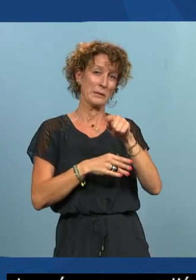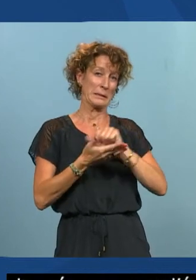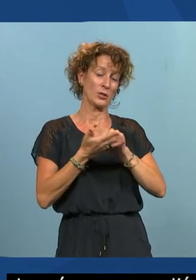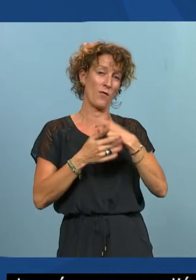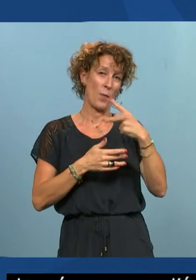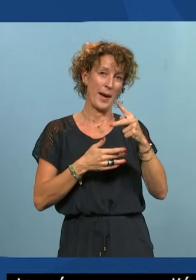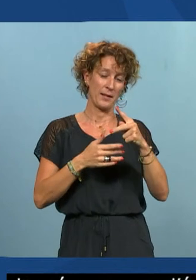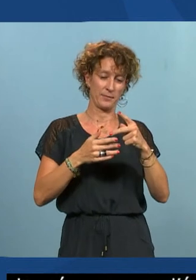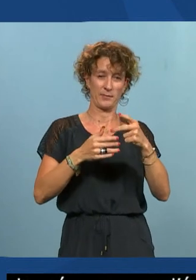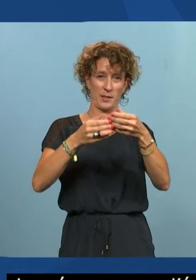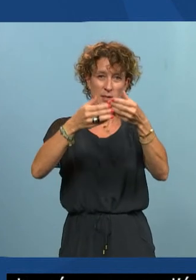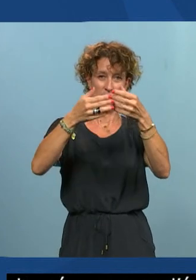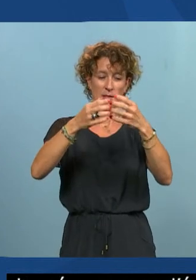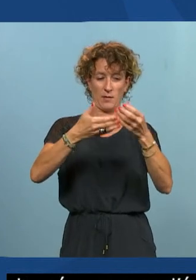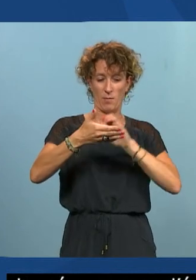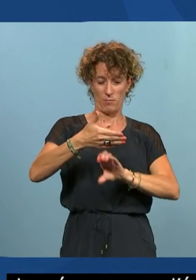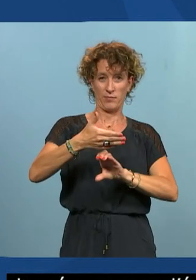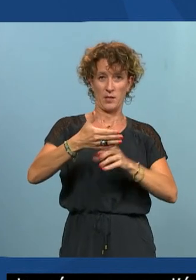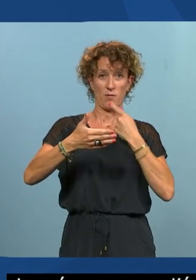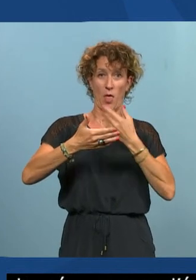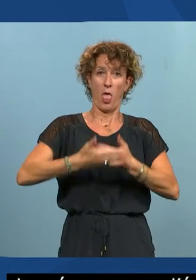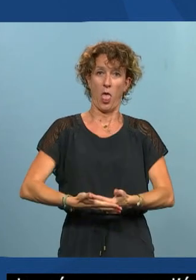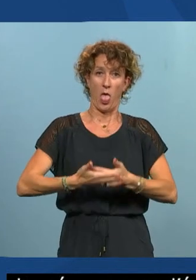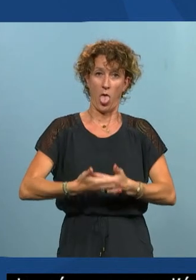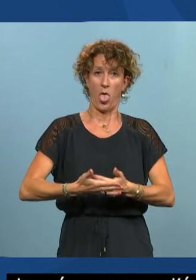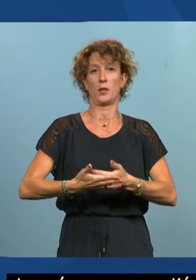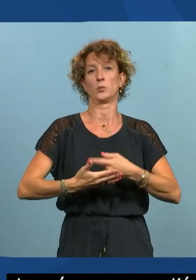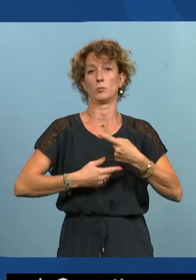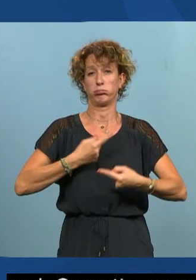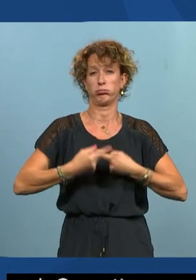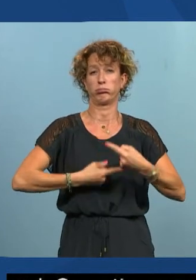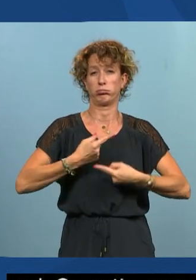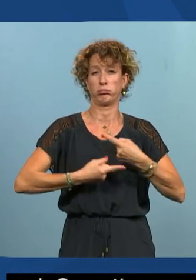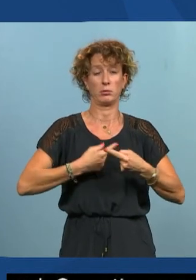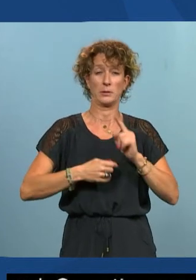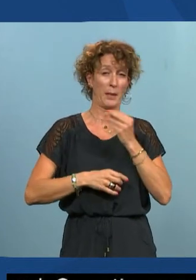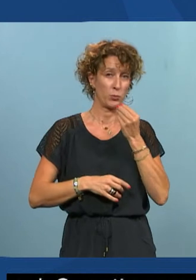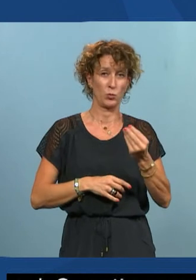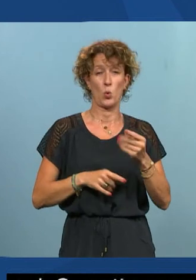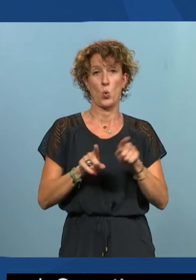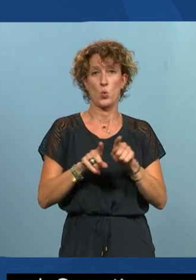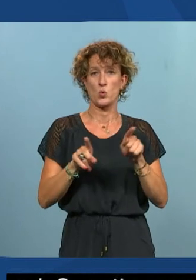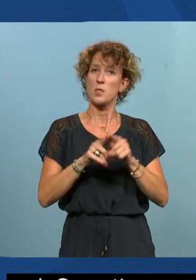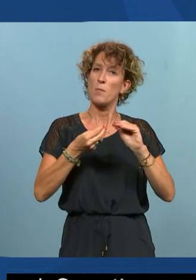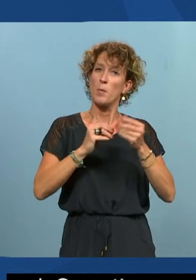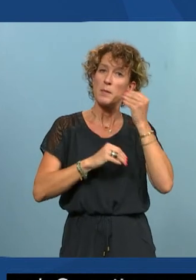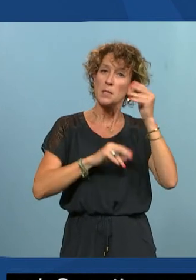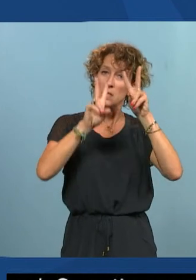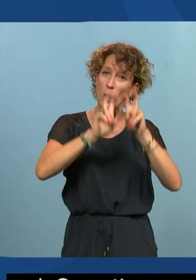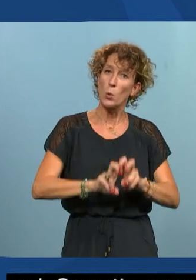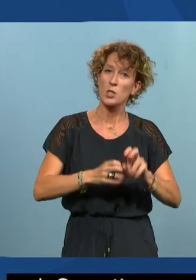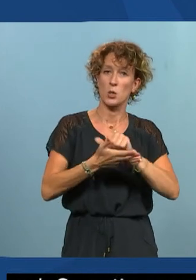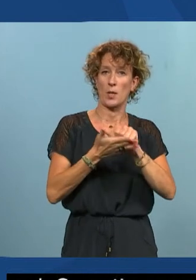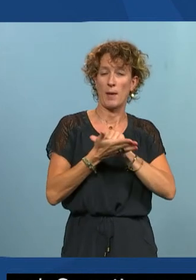alourdissent les mails donc en termes de charge serveur c'est pas bon qui peut provoquer des problèmes quand vous faites des recherches dans vos mails